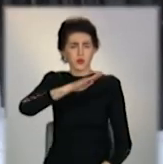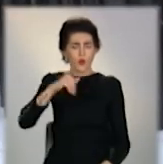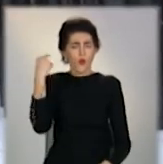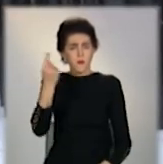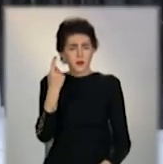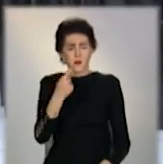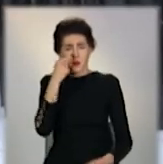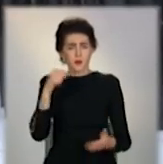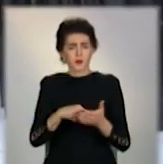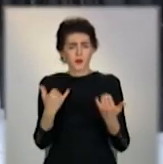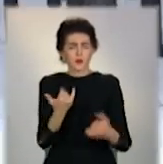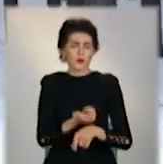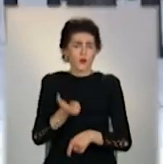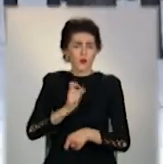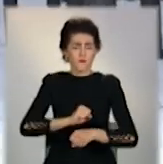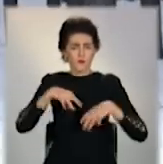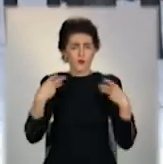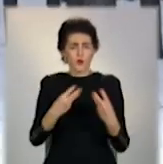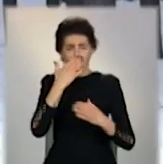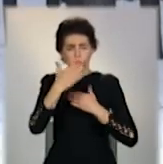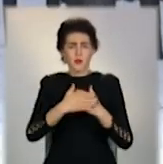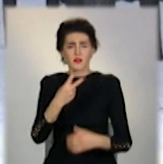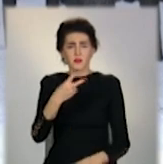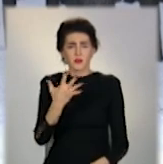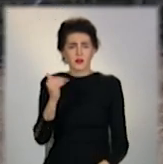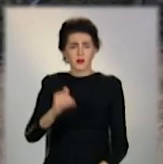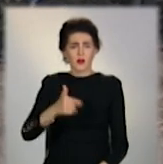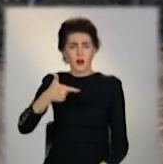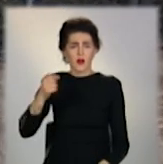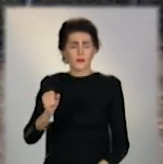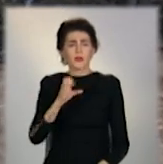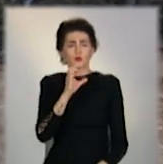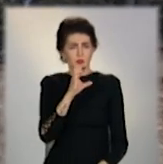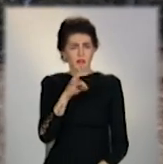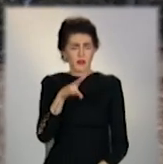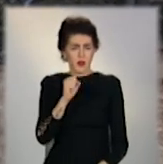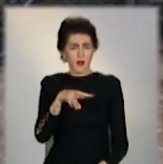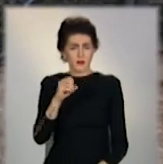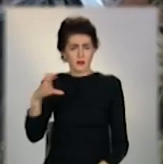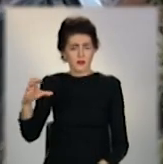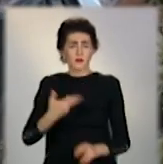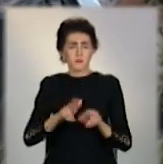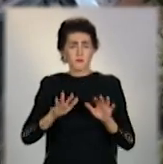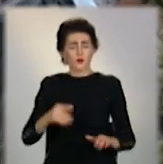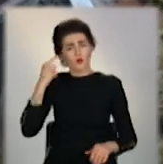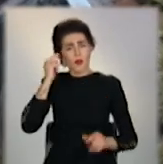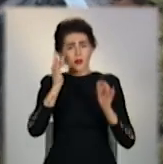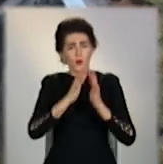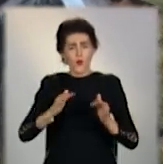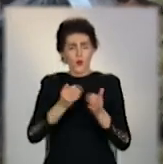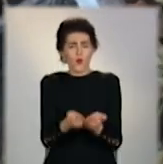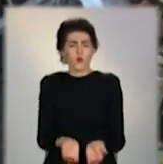цього року, після масштабних пожеж, згоріло 25 тисяч гектарів хвойного лісу. Тому в місцевих нині мода на ялинку